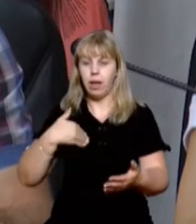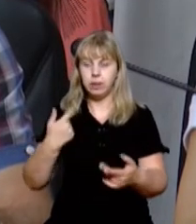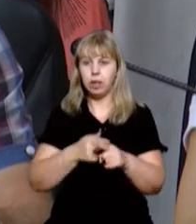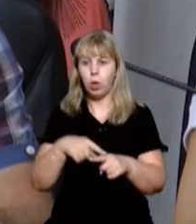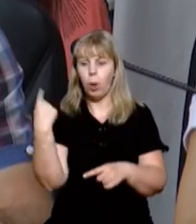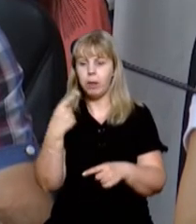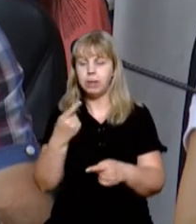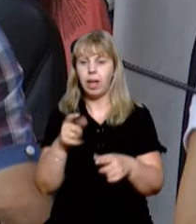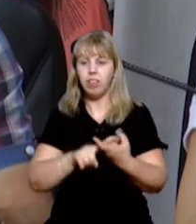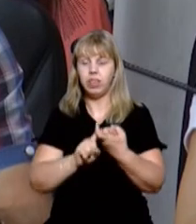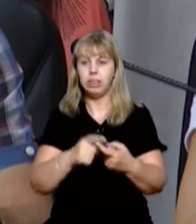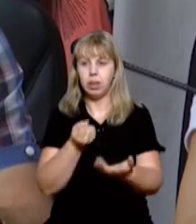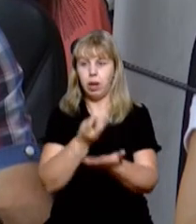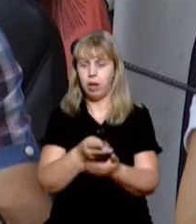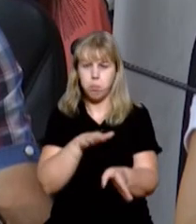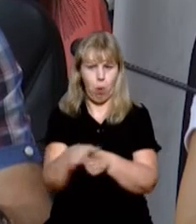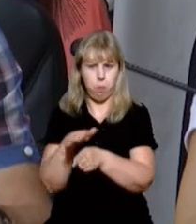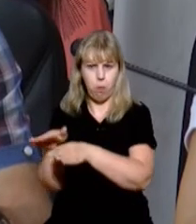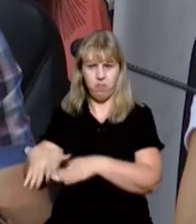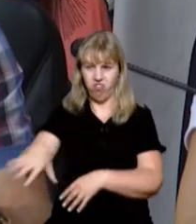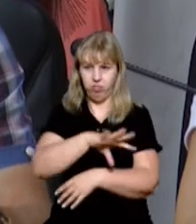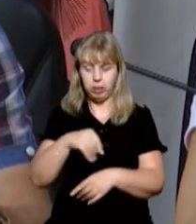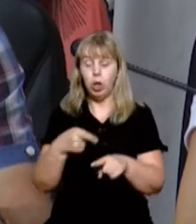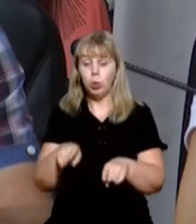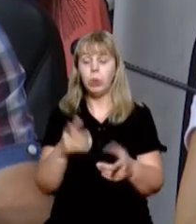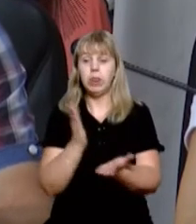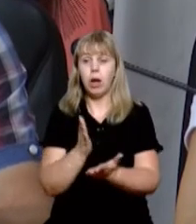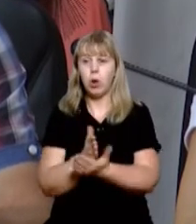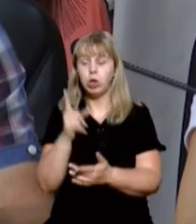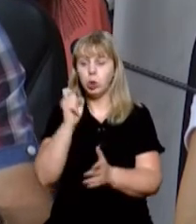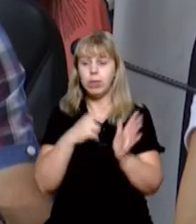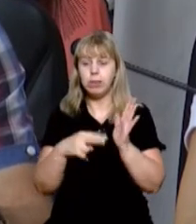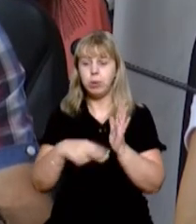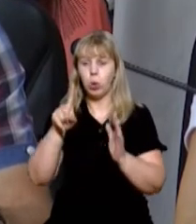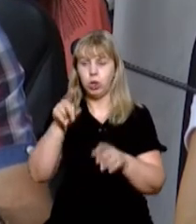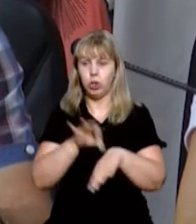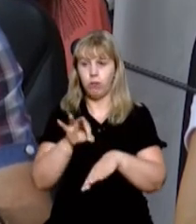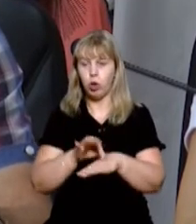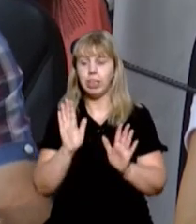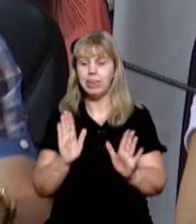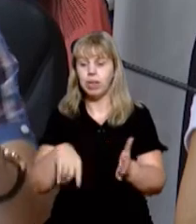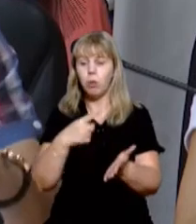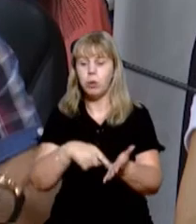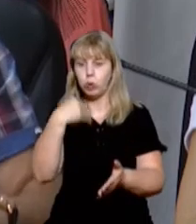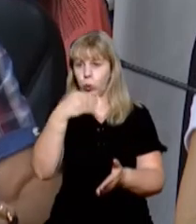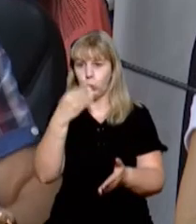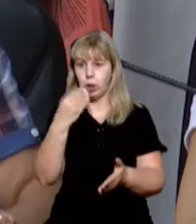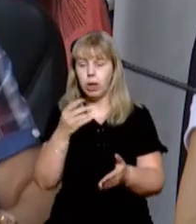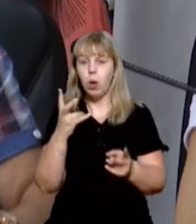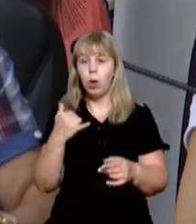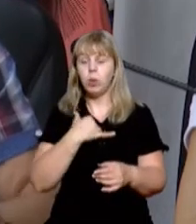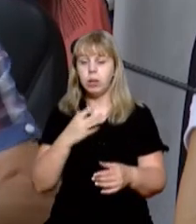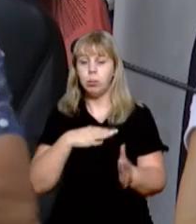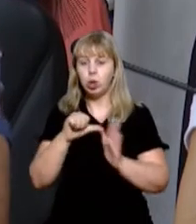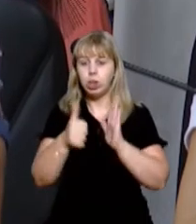обласна клінічна інфекційна лікарня. Тут на сьогодні знаходиться 171 хворий. Тільки у місті Ужгороді у нас